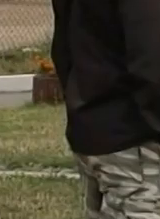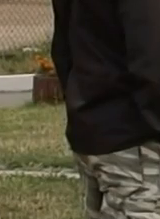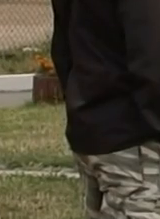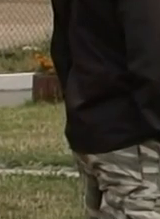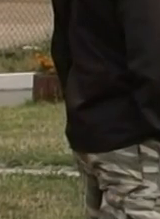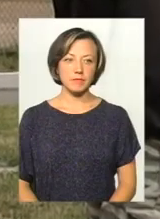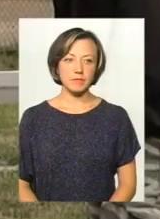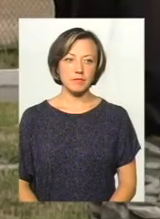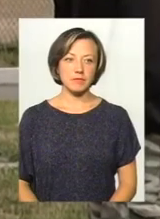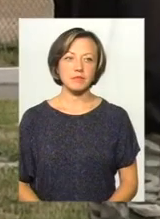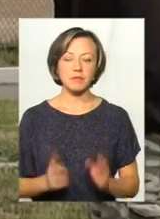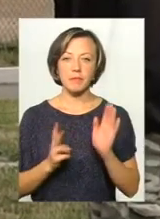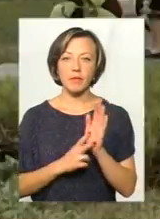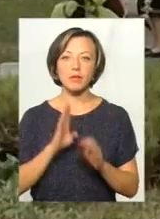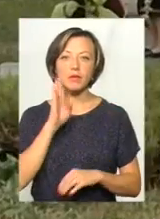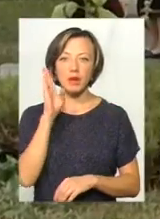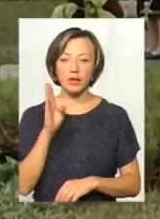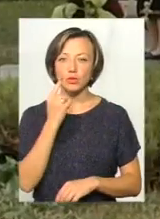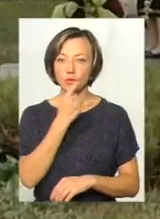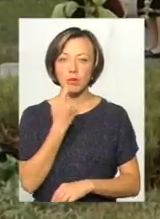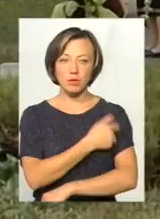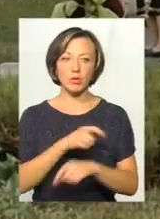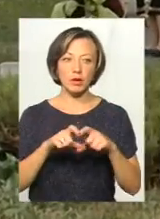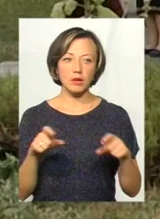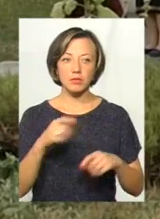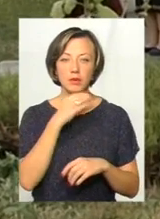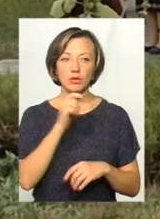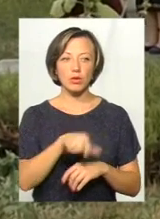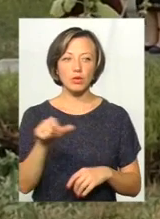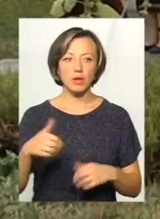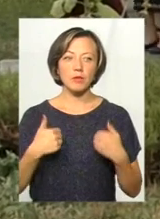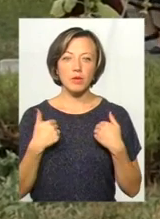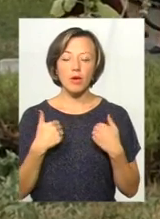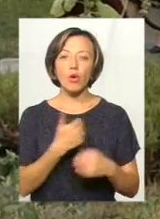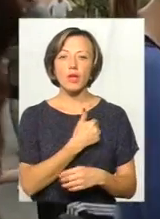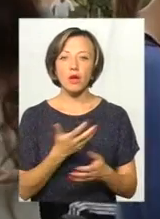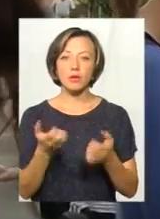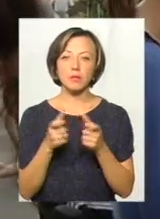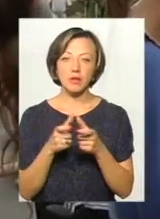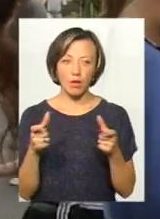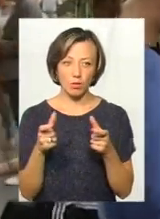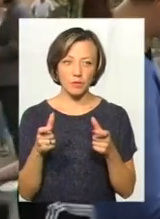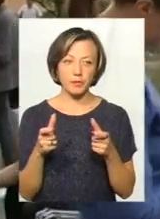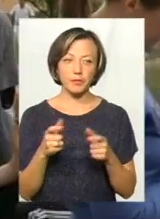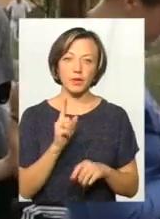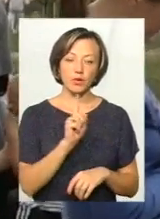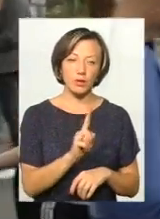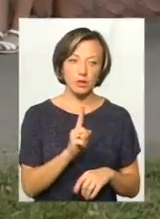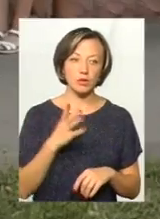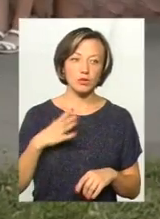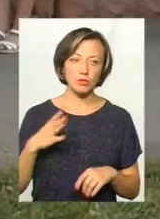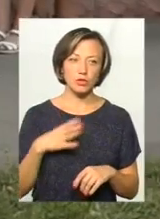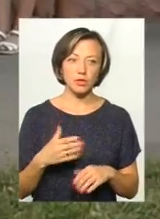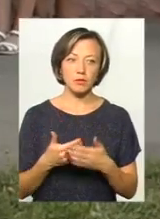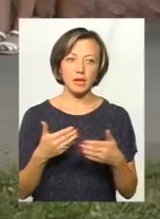У сьомій ранку біля стомат поліклініки кілька десятків людей, які прагнуть отримати заповідний талон. Одні очікують